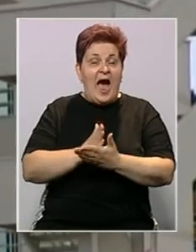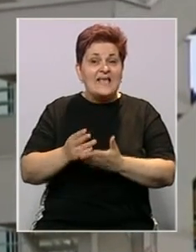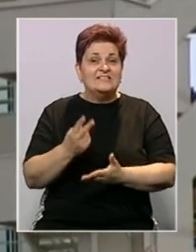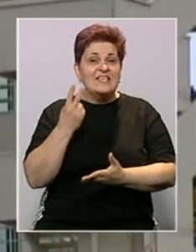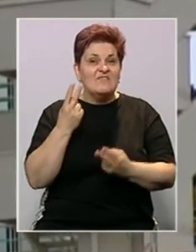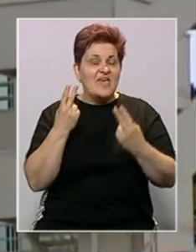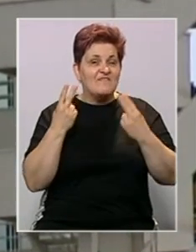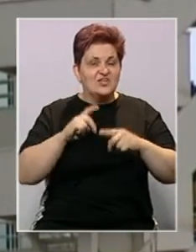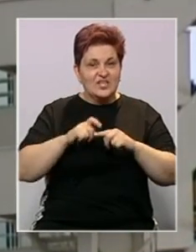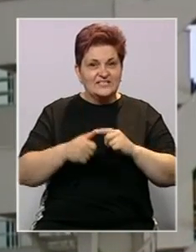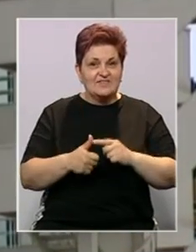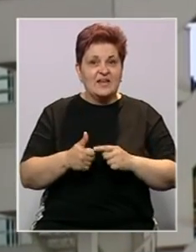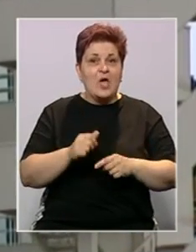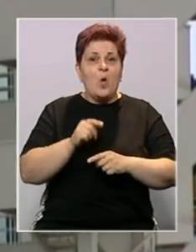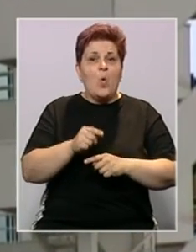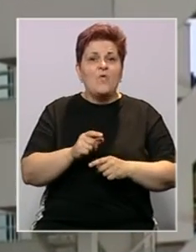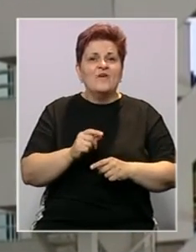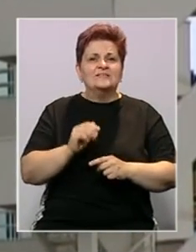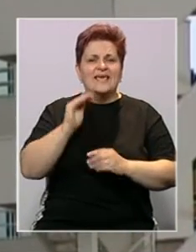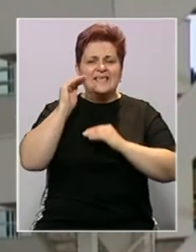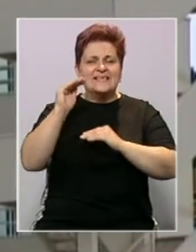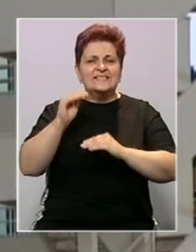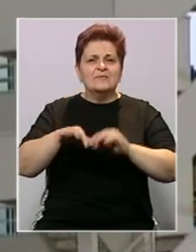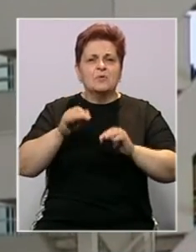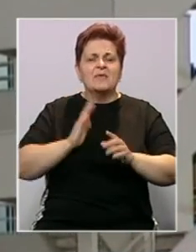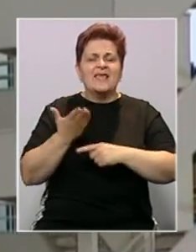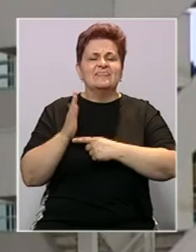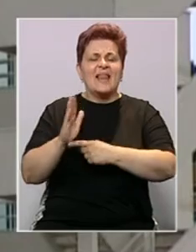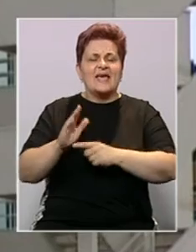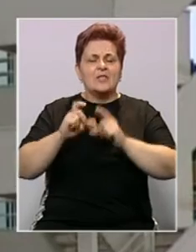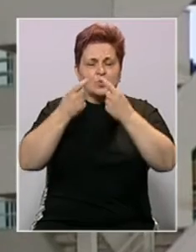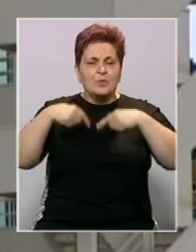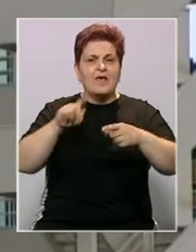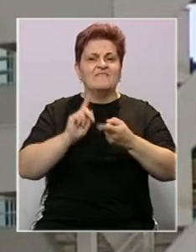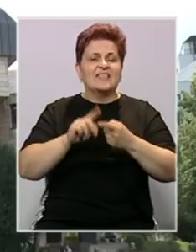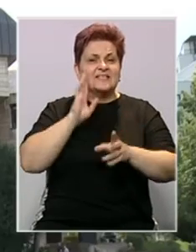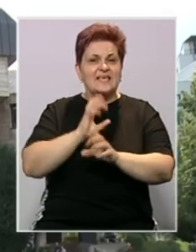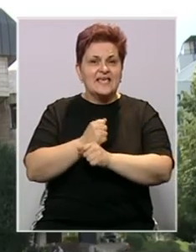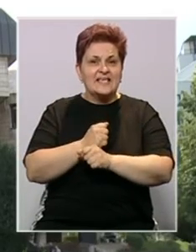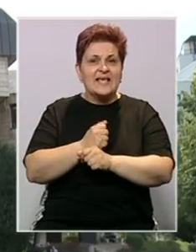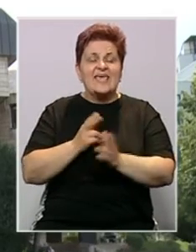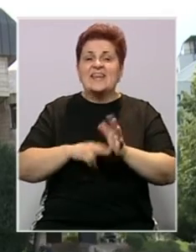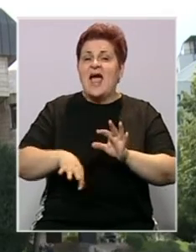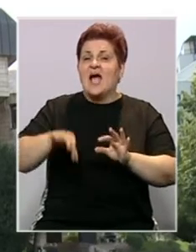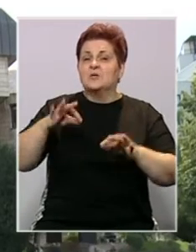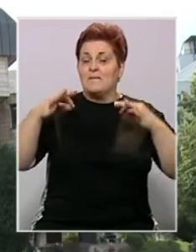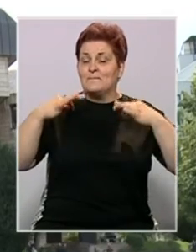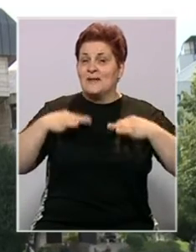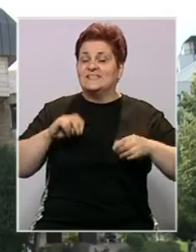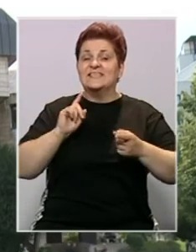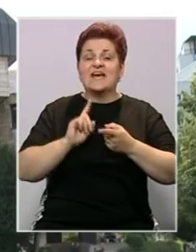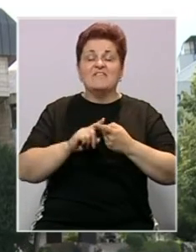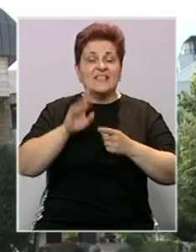dvije ključne stvari. Uvođenje cenzusa prilikom izbora delegata u Dom naroda Federacije BiH i način izbora predsjednika